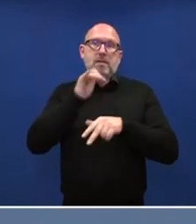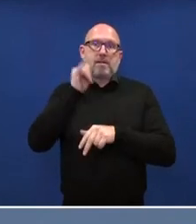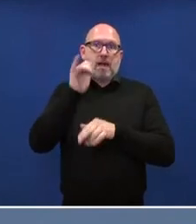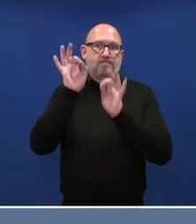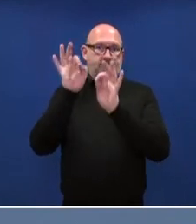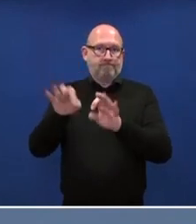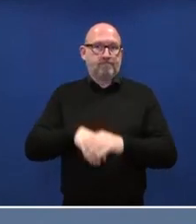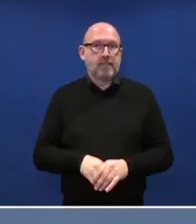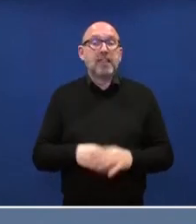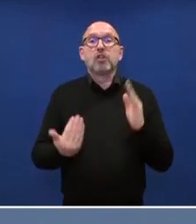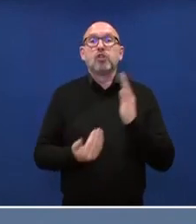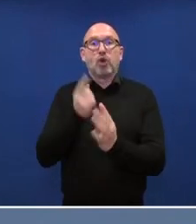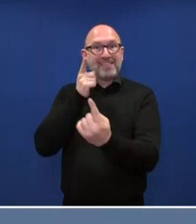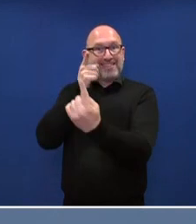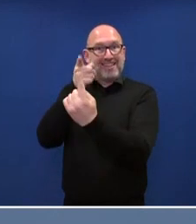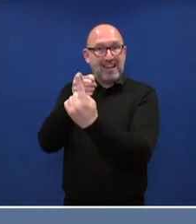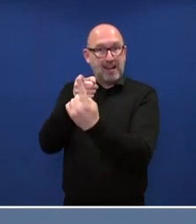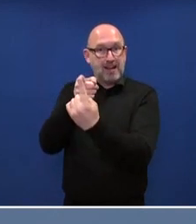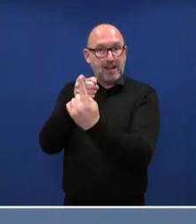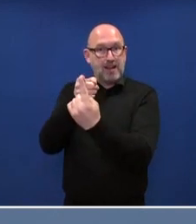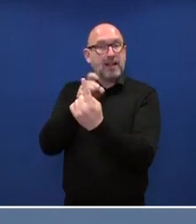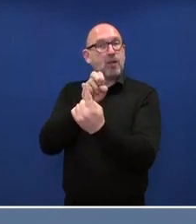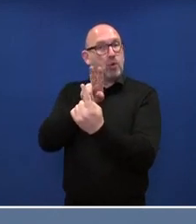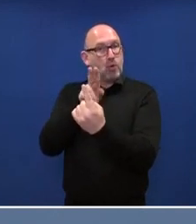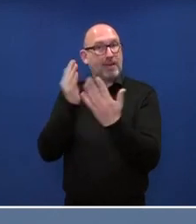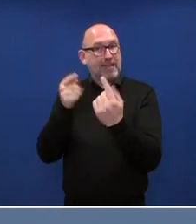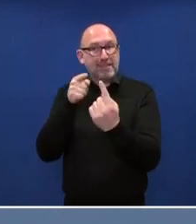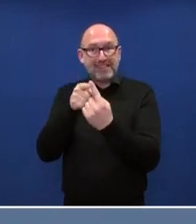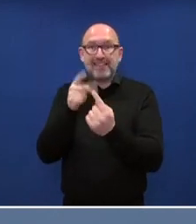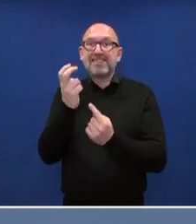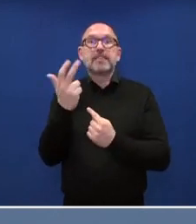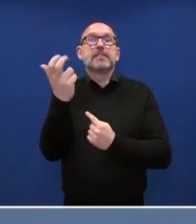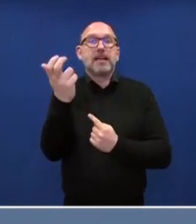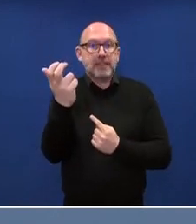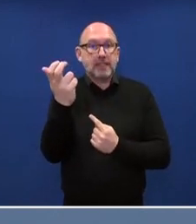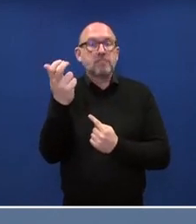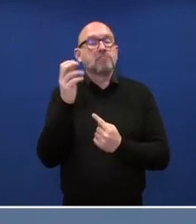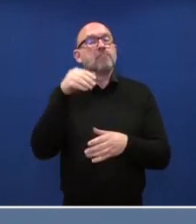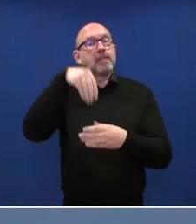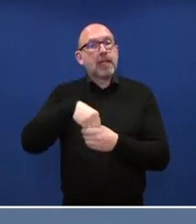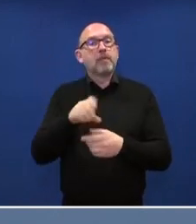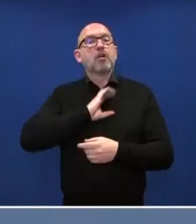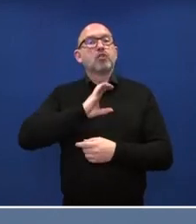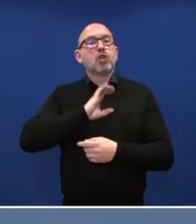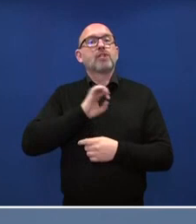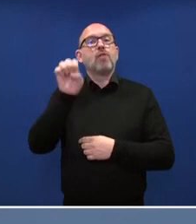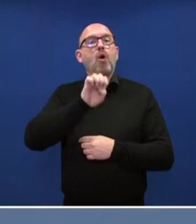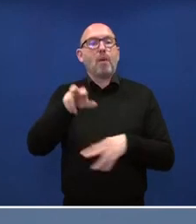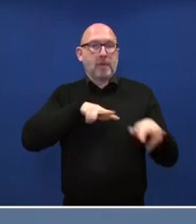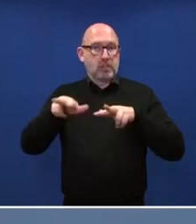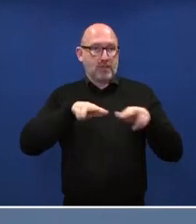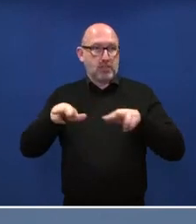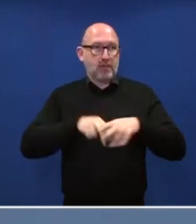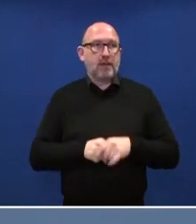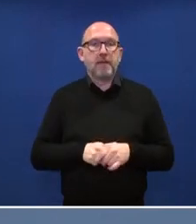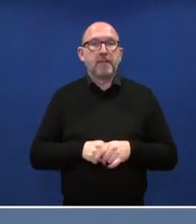EU-Klimaziel für 2030 birgt auch Chancen für die europäische Wirtschaft, gerade